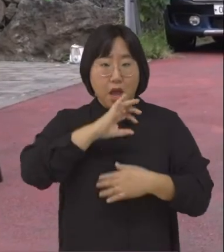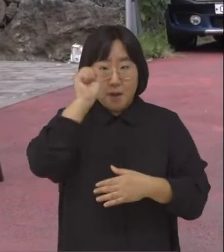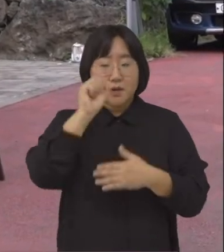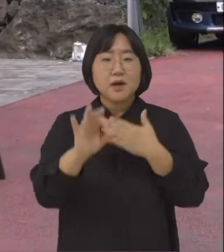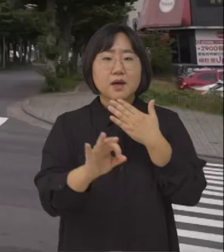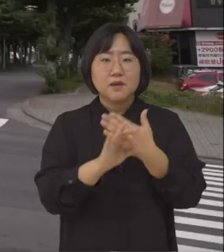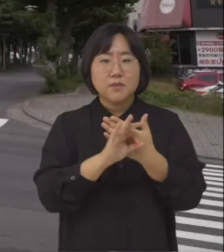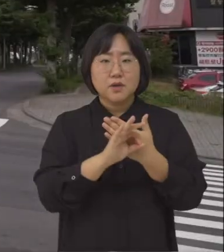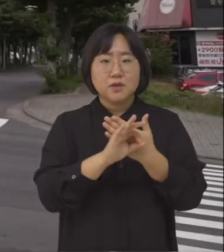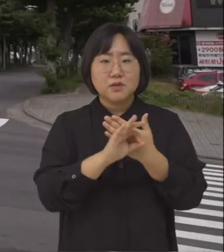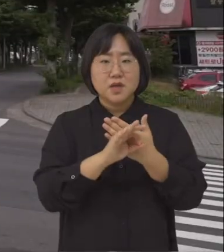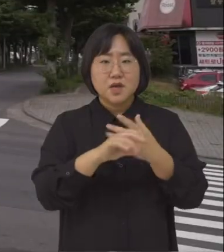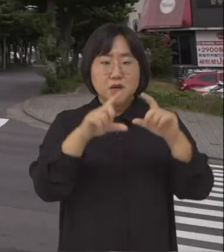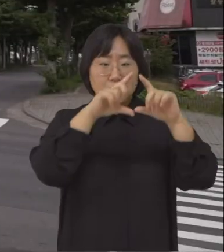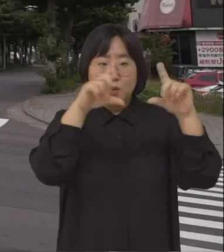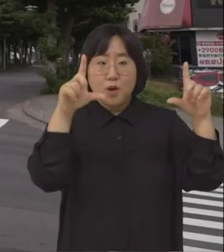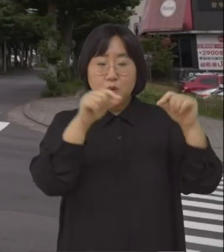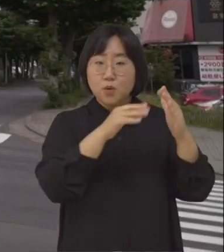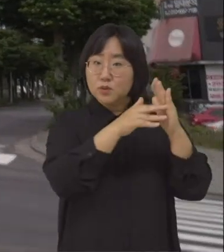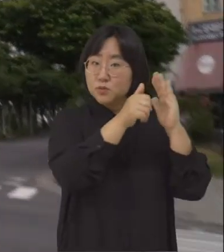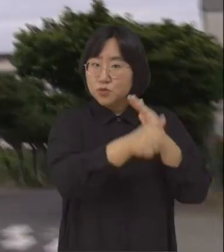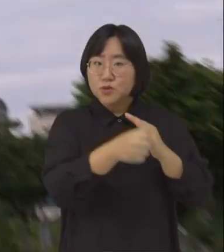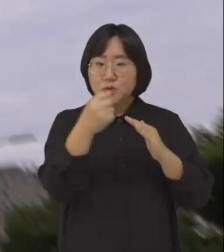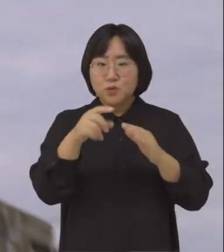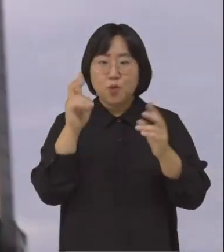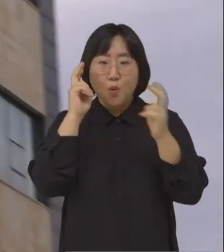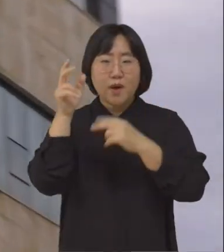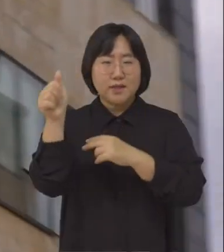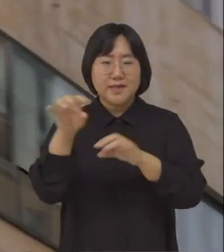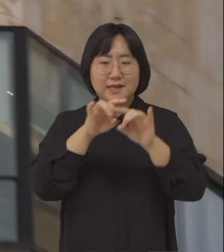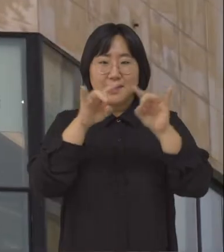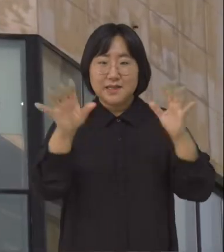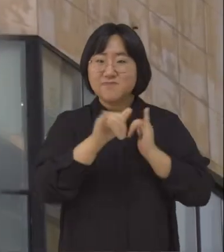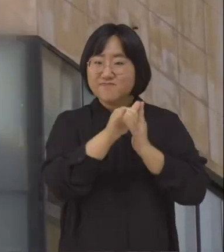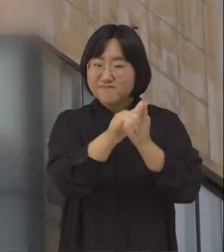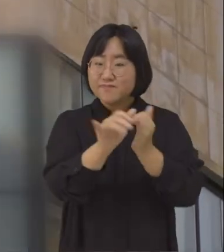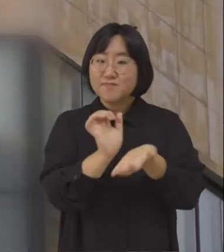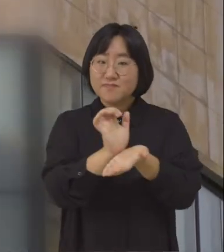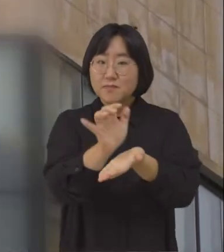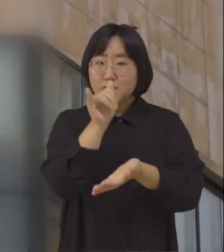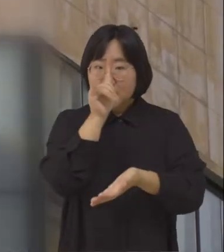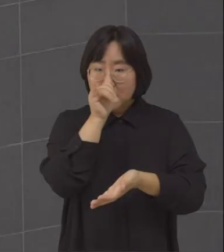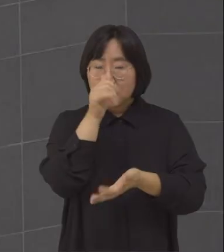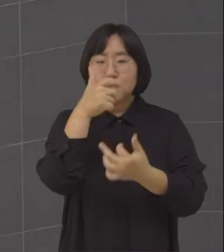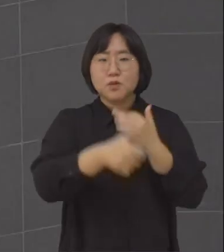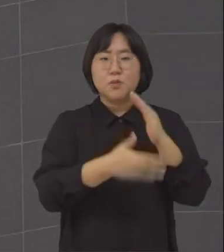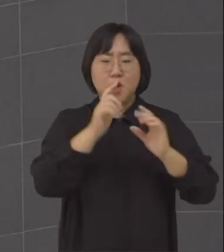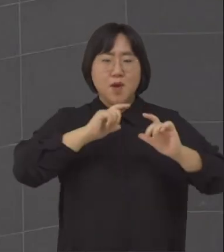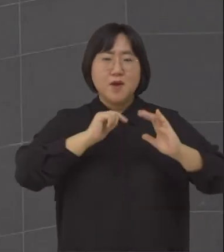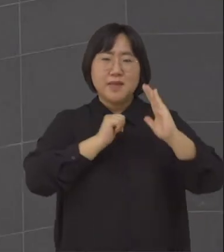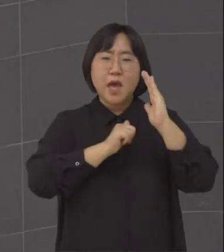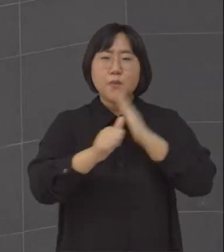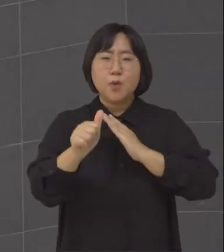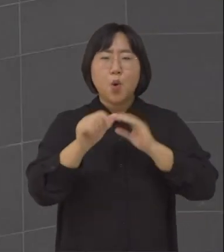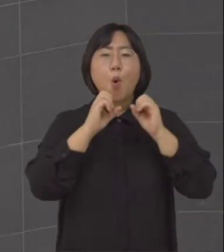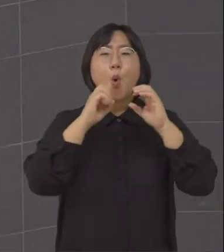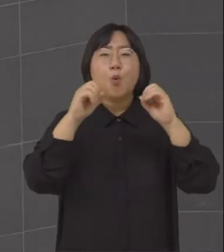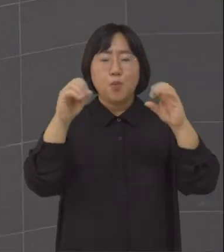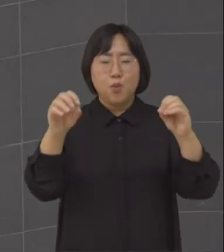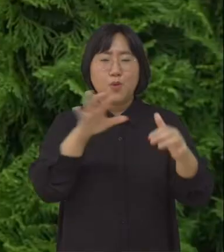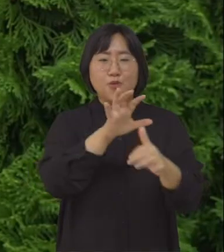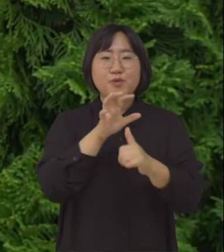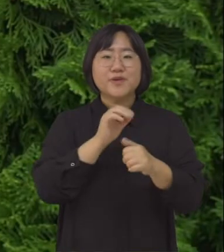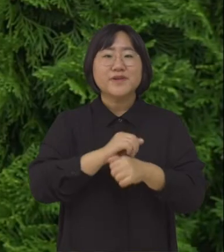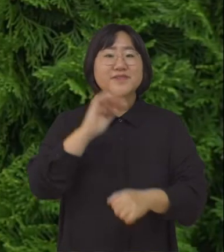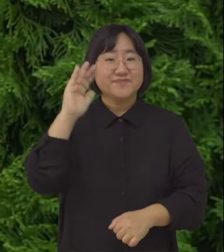간판은 광고주와 광고업체에 각각 시상금과 상패가 수여되고 서귀포시 대표 간판의 홍보자료로도